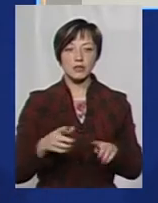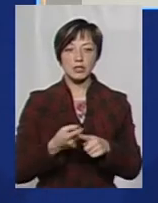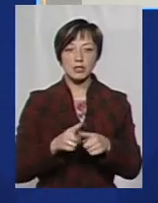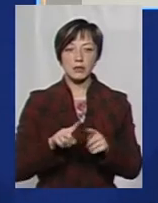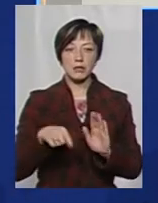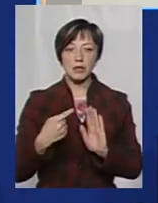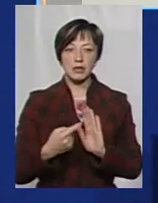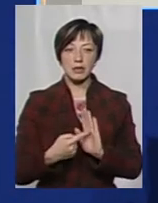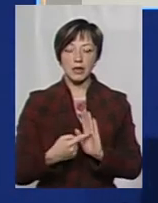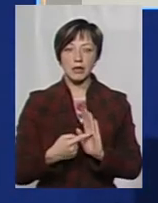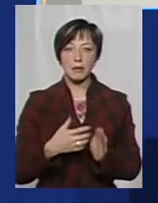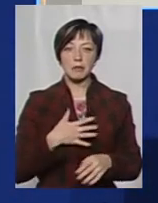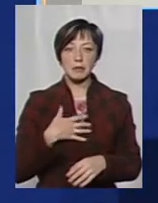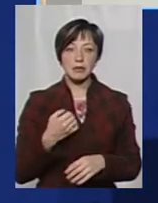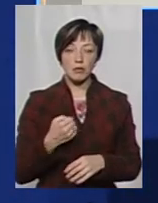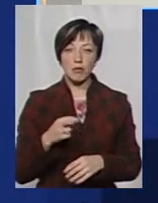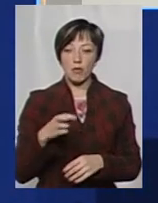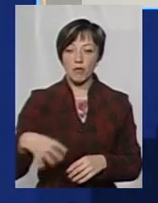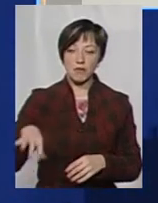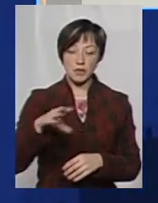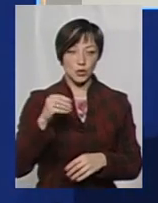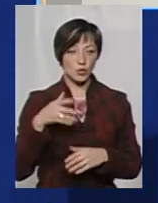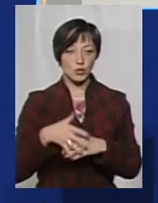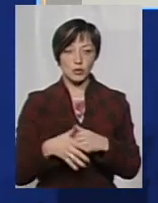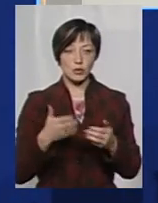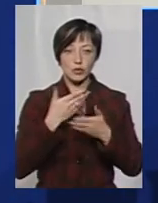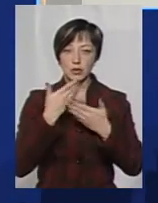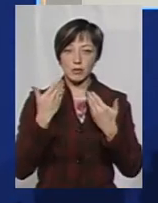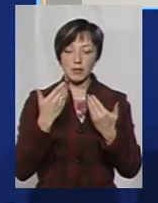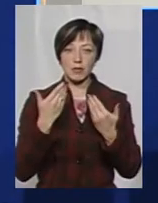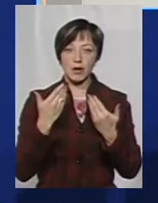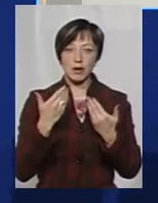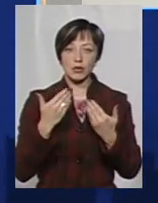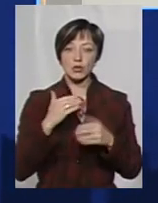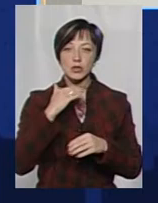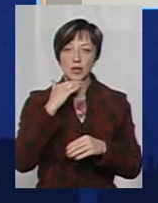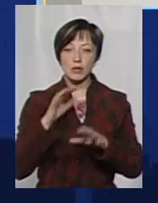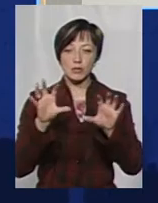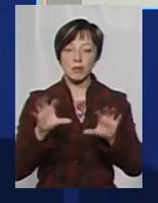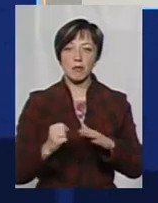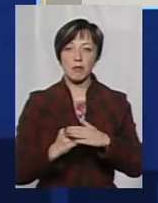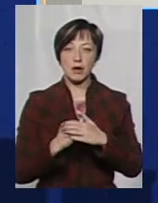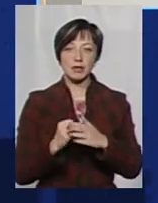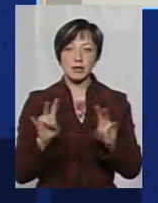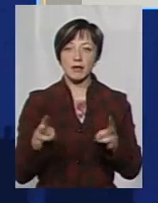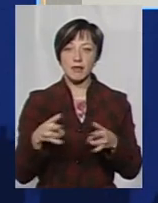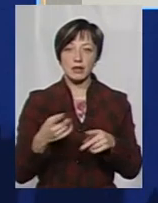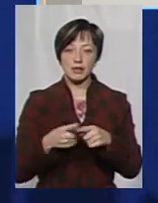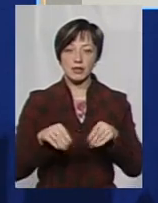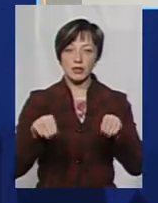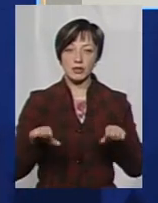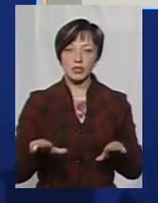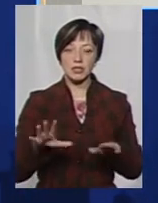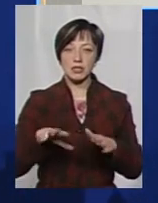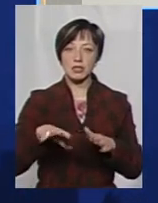питання принципово, оскільки ми всі розуміємо, що немає достатньої нормативної бази і не варто це вирішувати